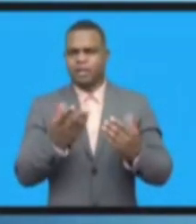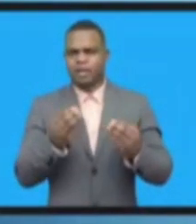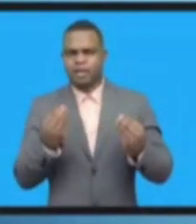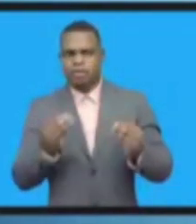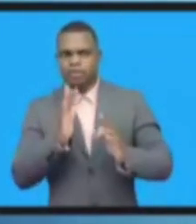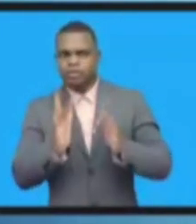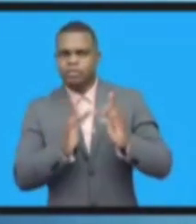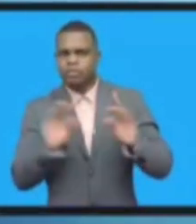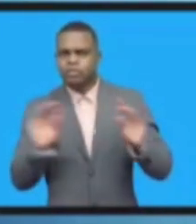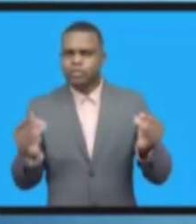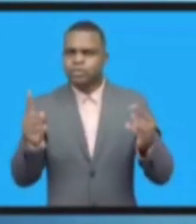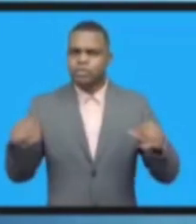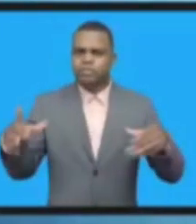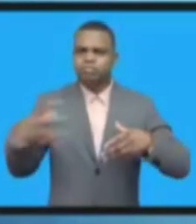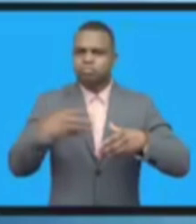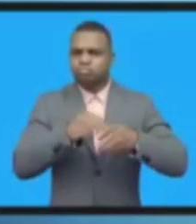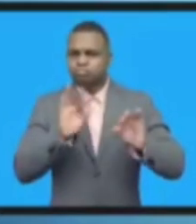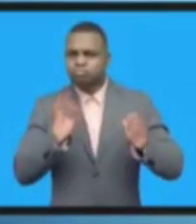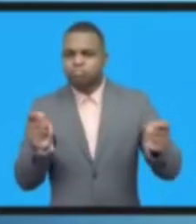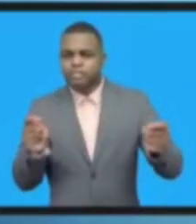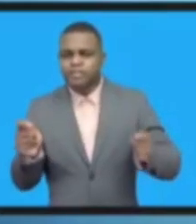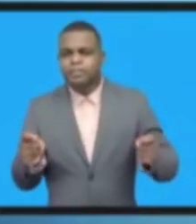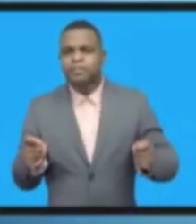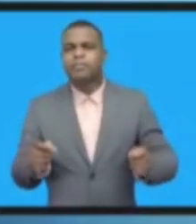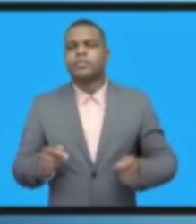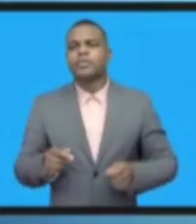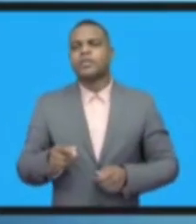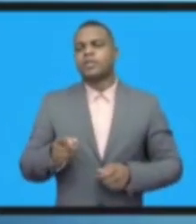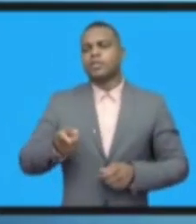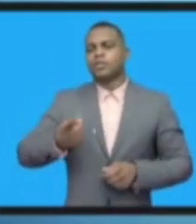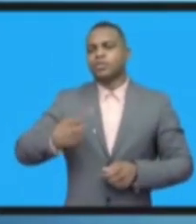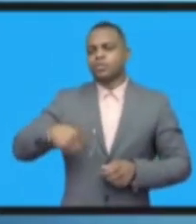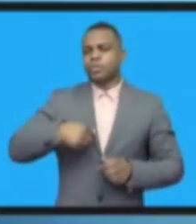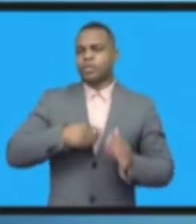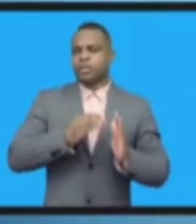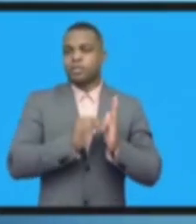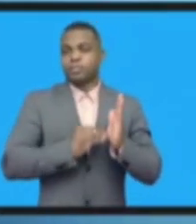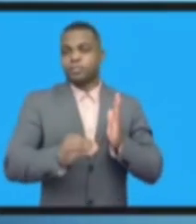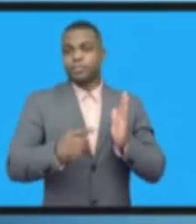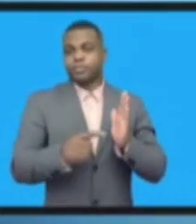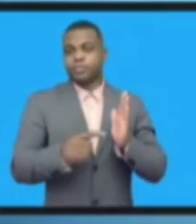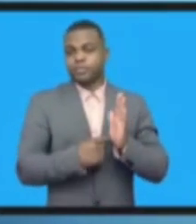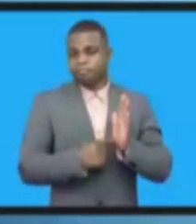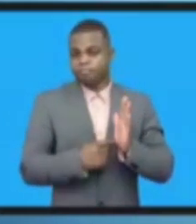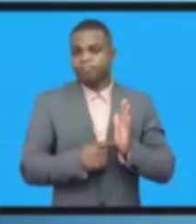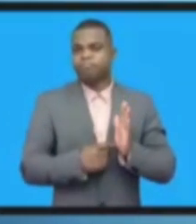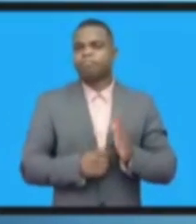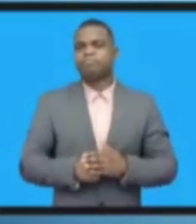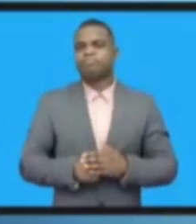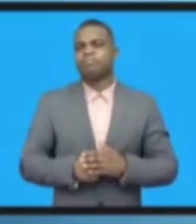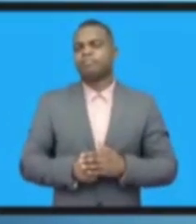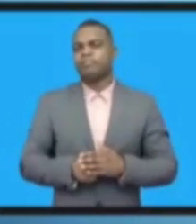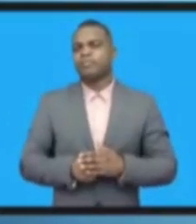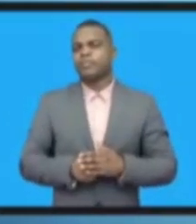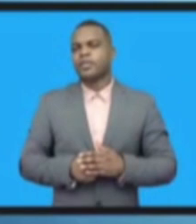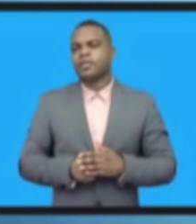интернета. Есть у нас отчет, который мы подготовили, который